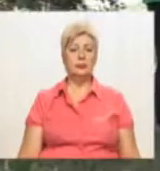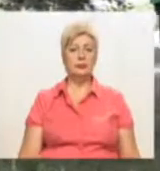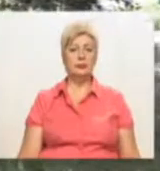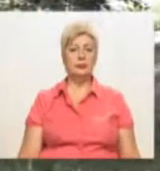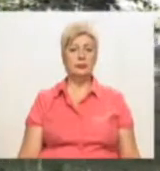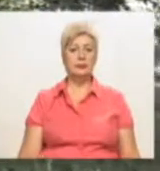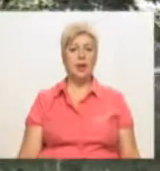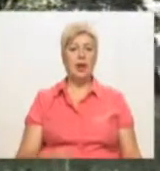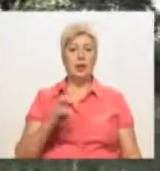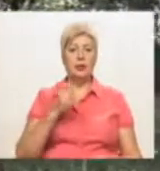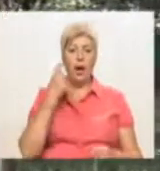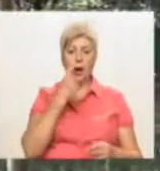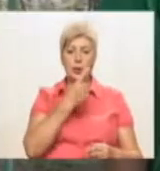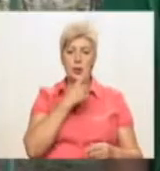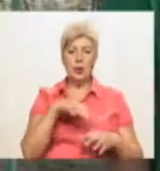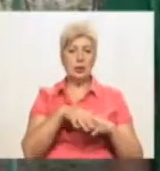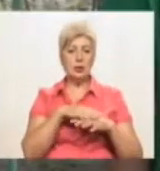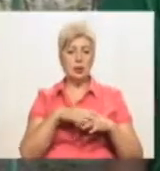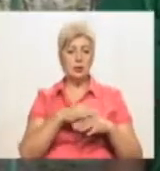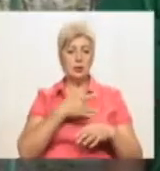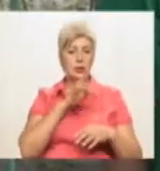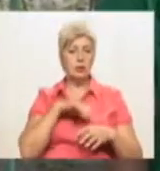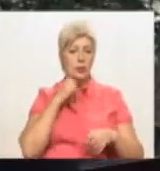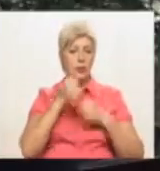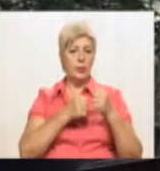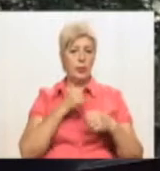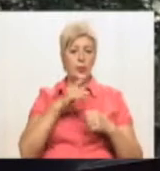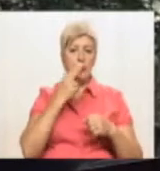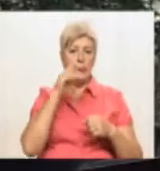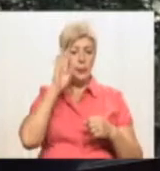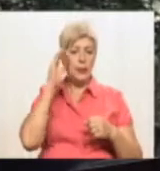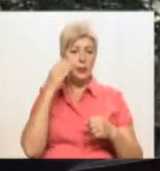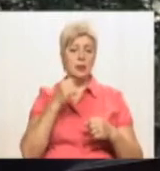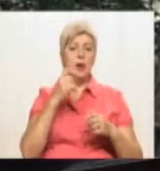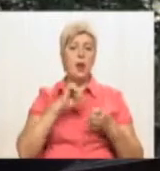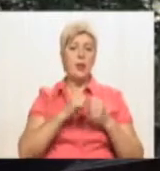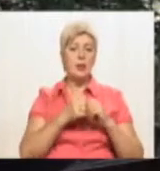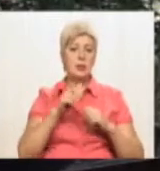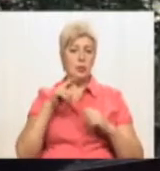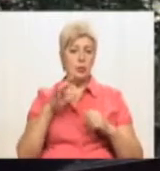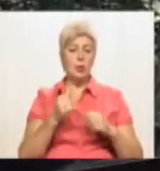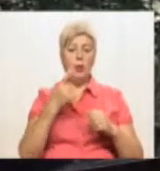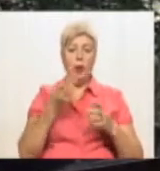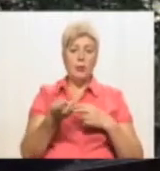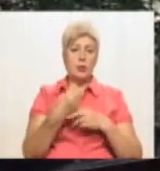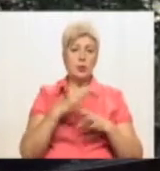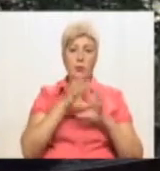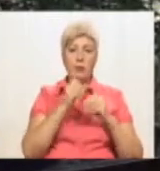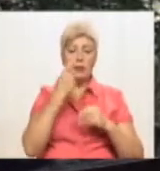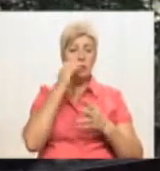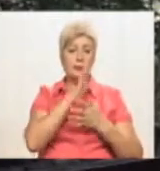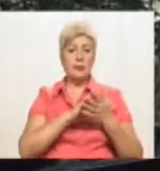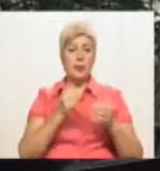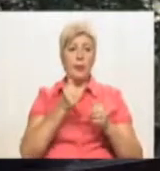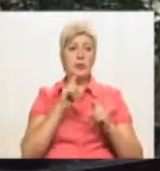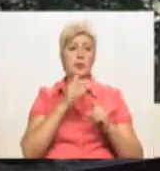На очах НАТО впу жорстоко побили підлітка у Кам'янському. Він зайшов увесь закривавлений. Перше, що він сказав, мама, заспокойся, нічого